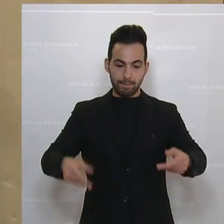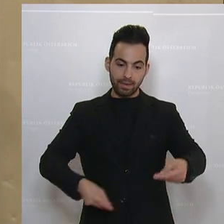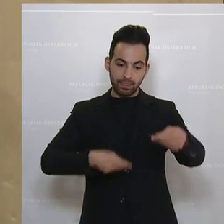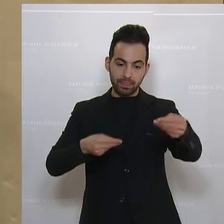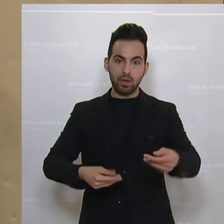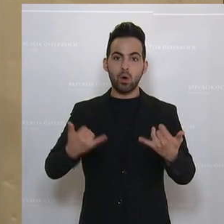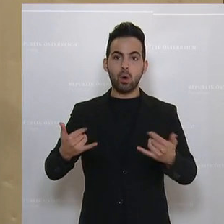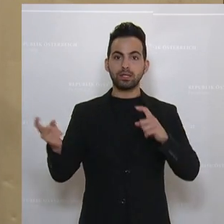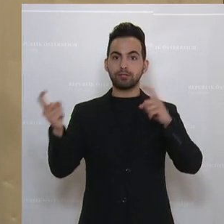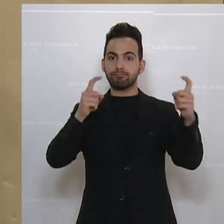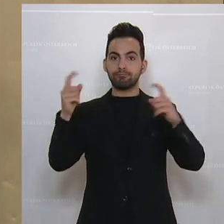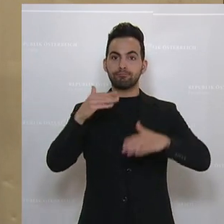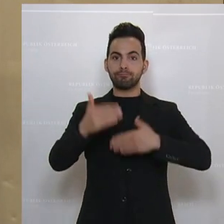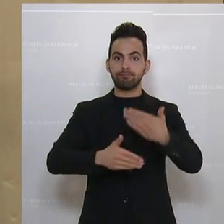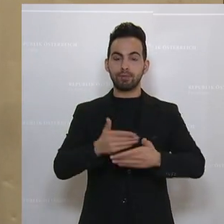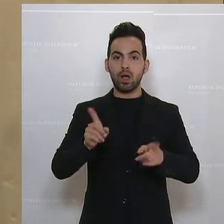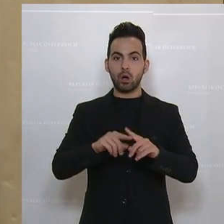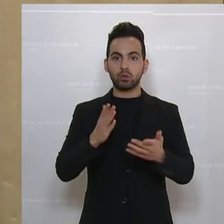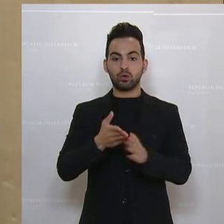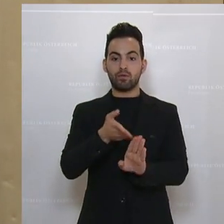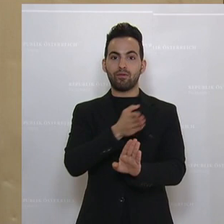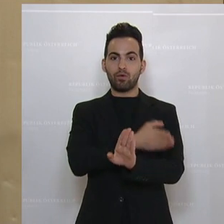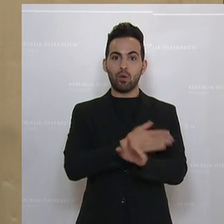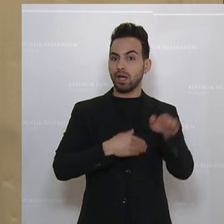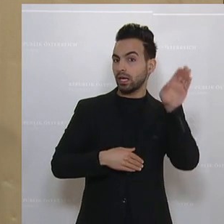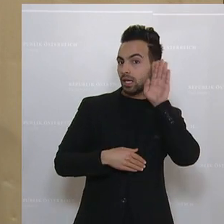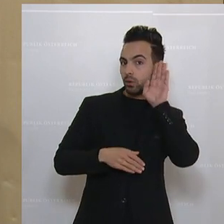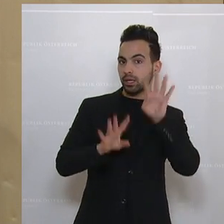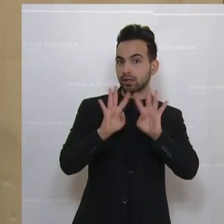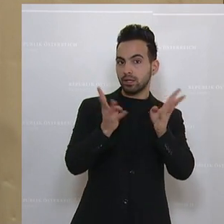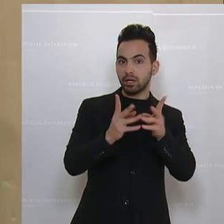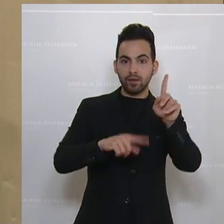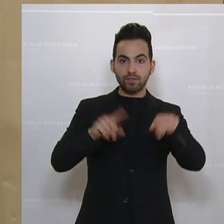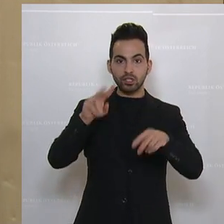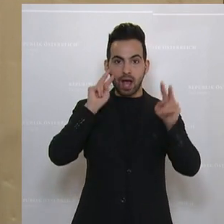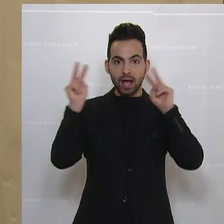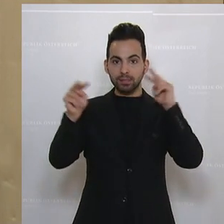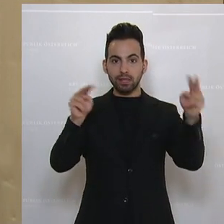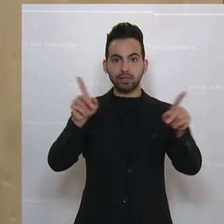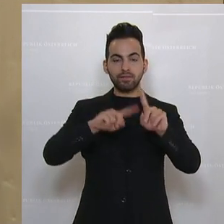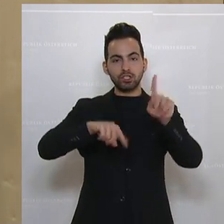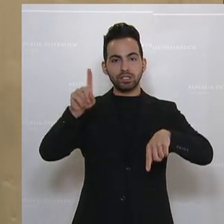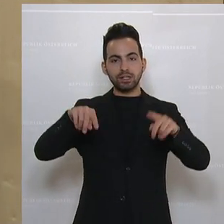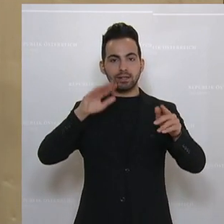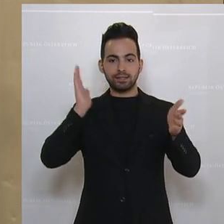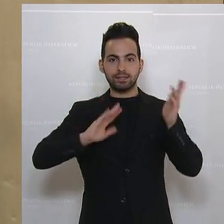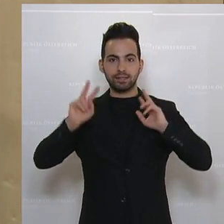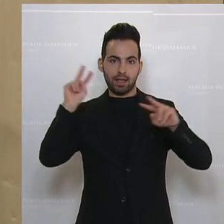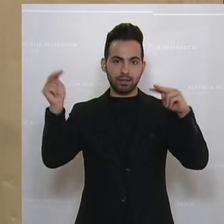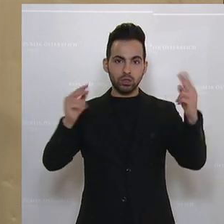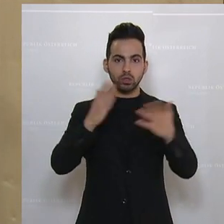heute debattiert und vorangegangen ist bereits ein breites Hearing, wo wir die verschiedenen Aspekte auch von verschiedenen Seiten bereits auch